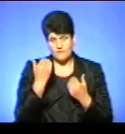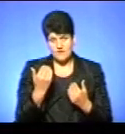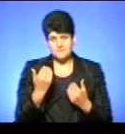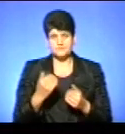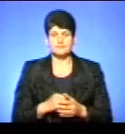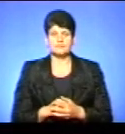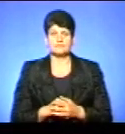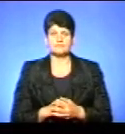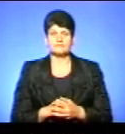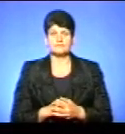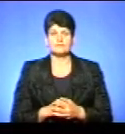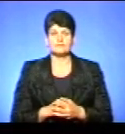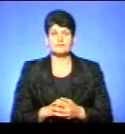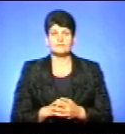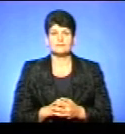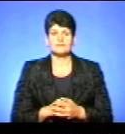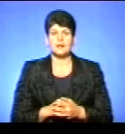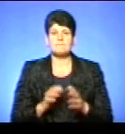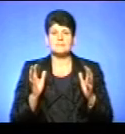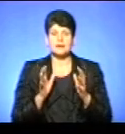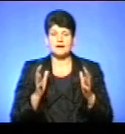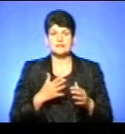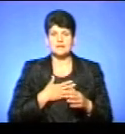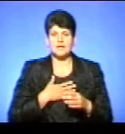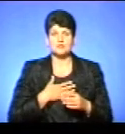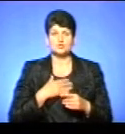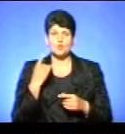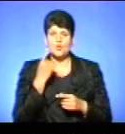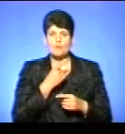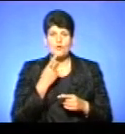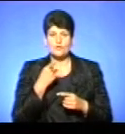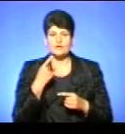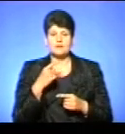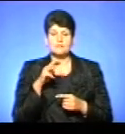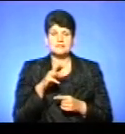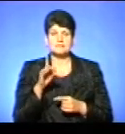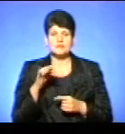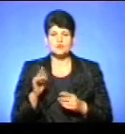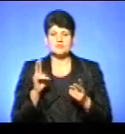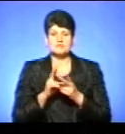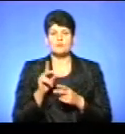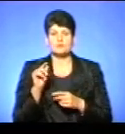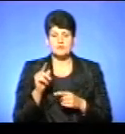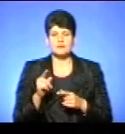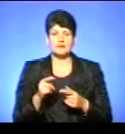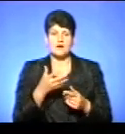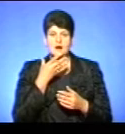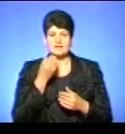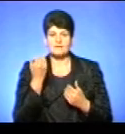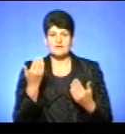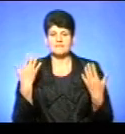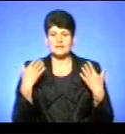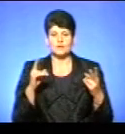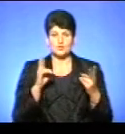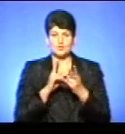І плакайте нашу мову, як говорив Максим Ірильський. Зустрінемося вже в понеділок. Бажаю вам гарних вихідних. До